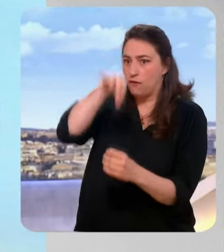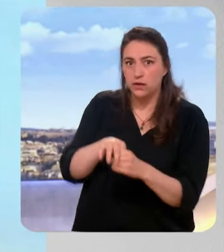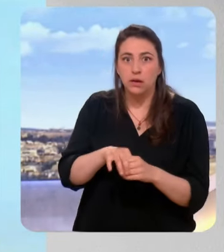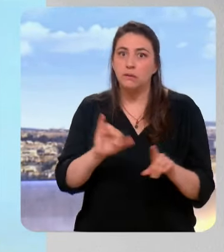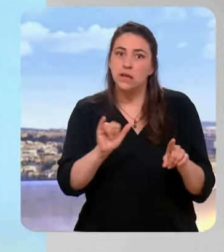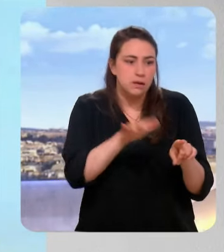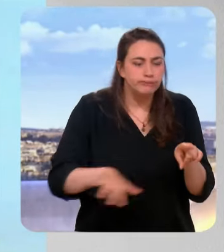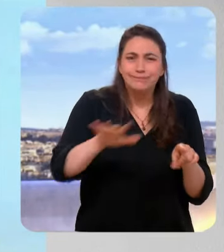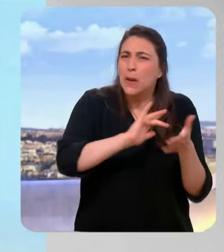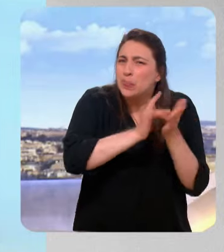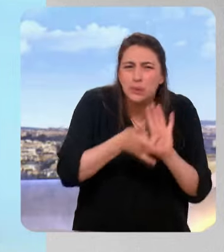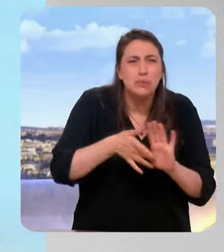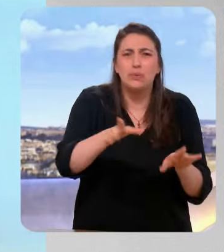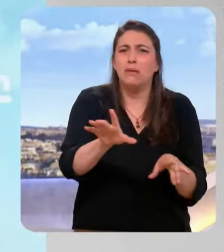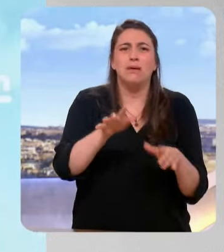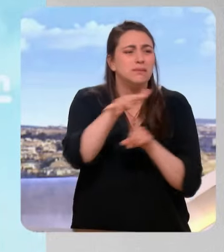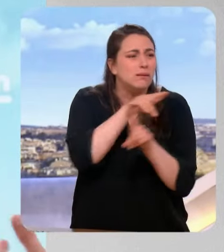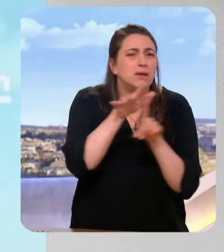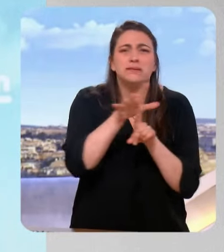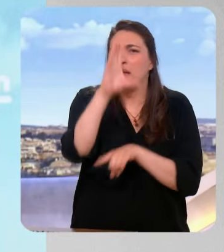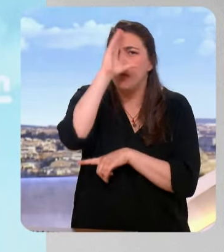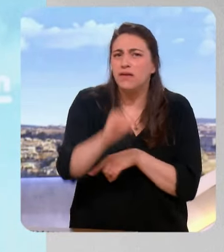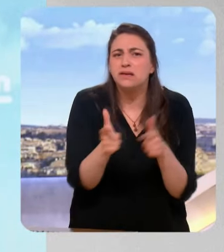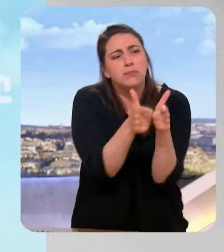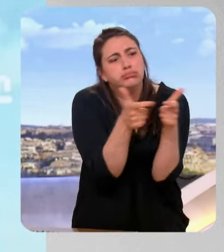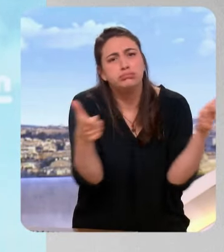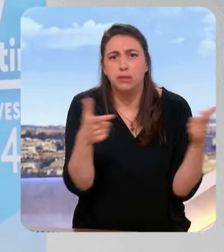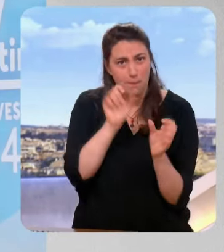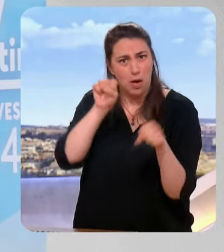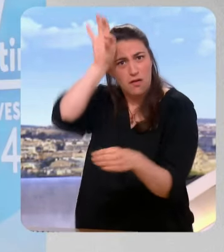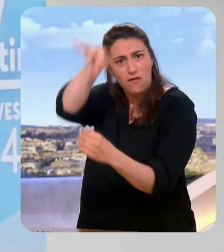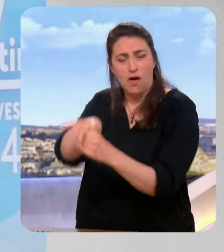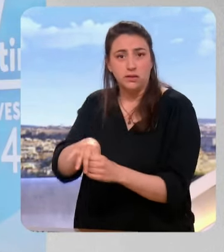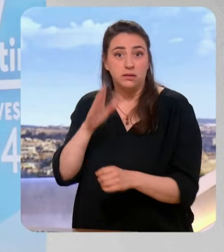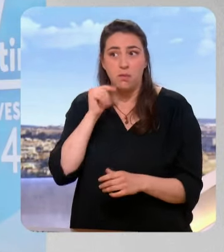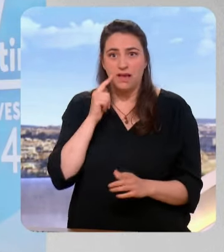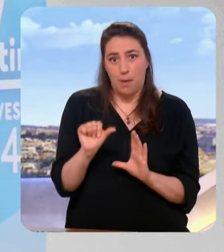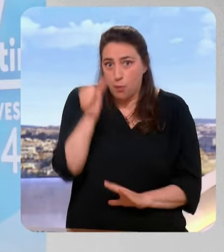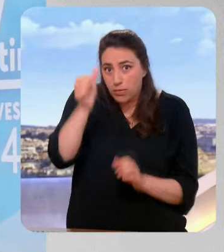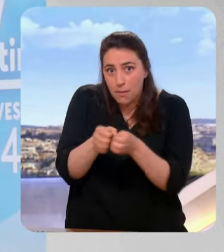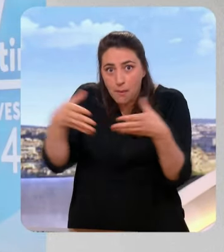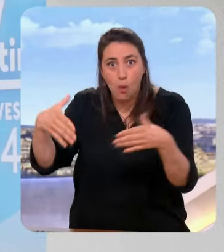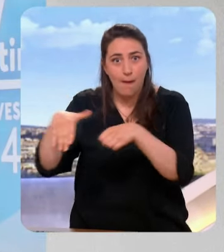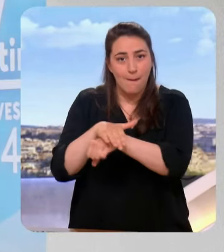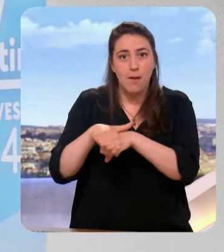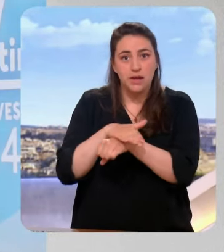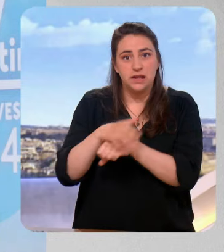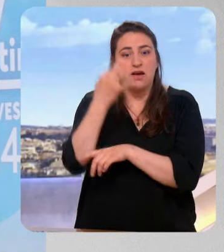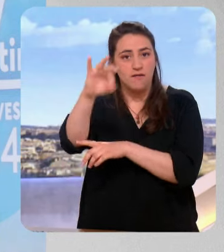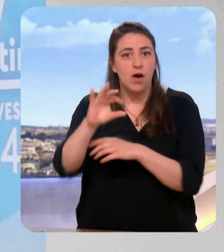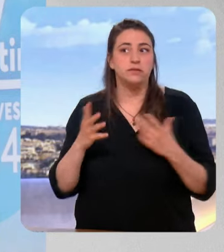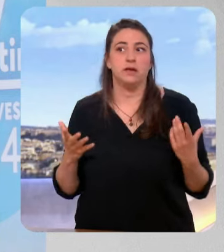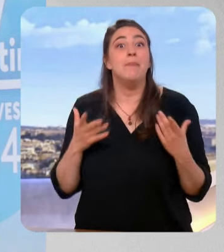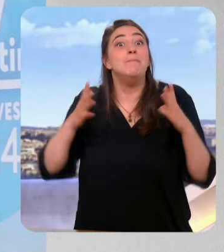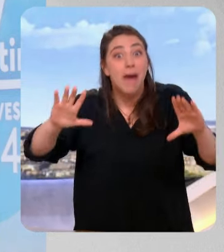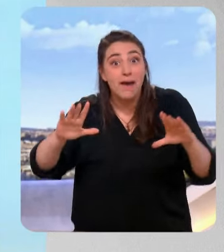faut parler de Marseille, Nice et Toulon, et bien malgré ce, premier parti de France et il n'aura peut-être pas les clés du pouvoir. Ça veut dire